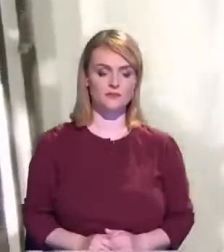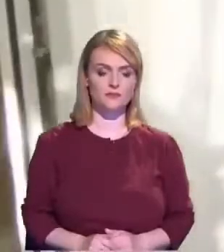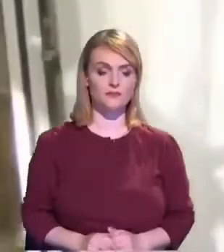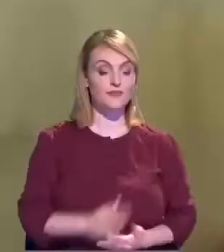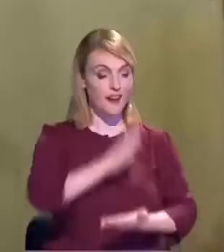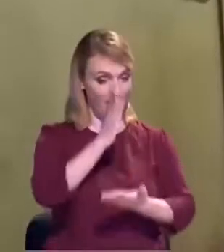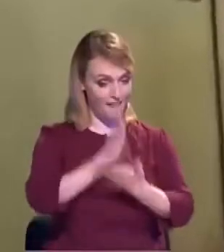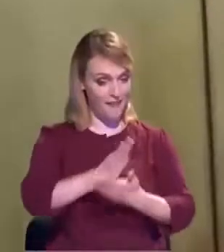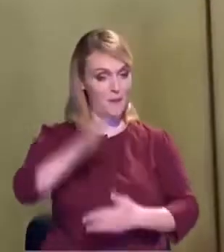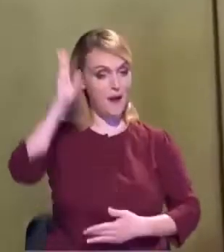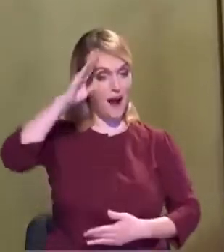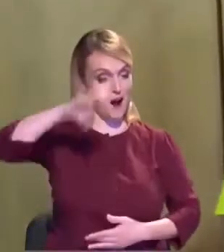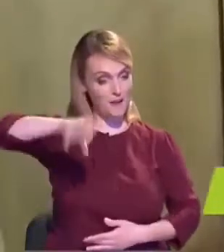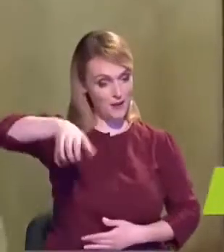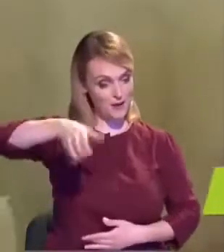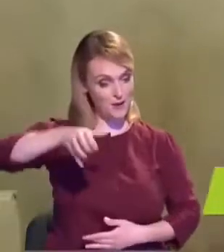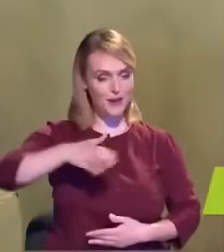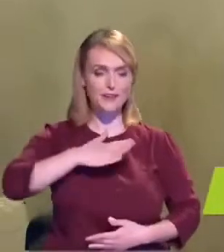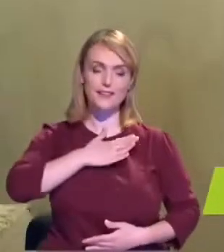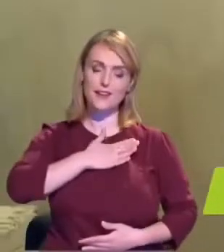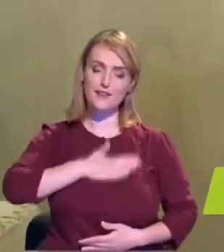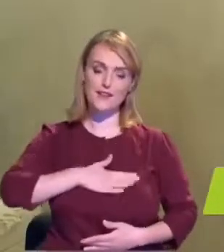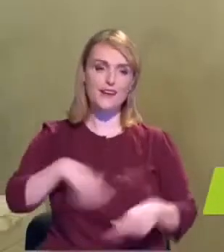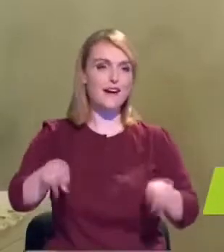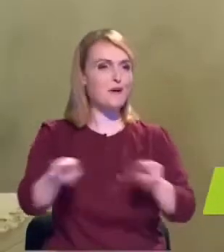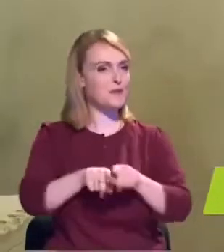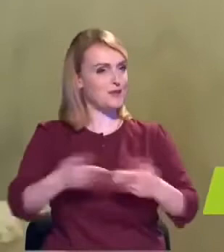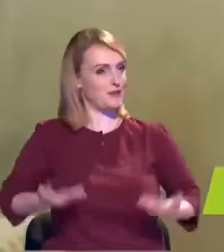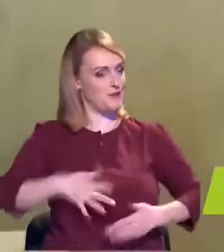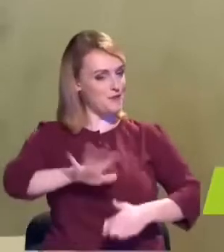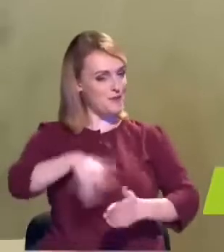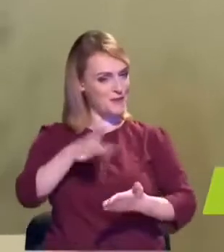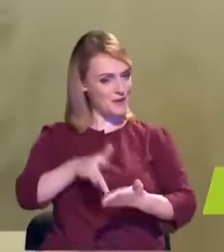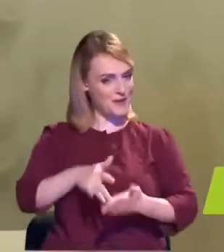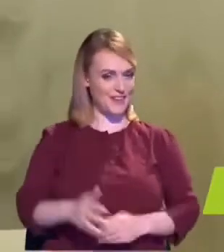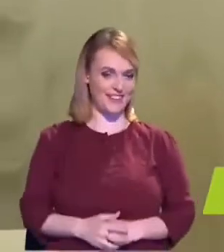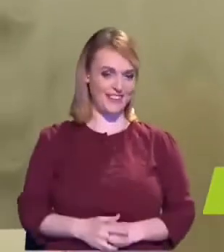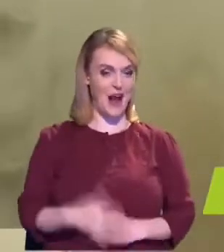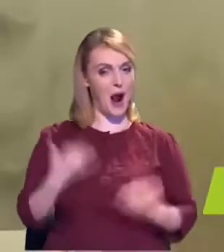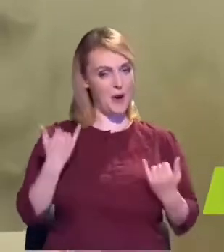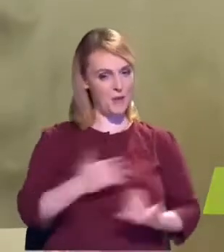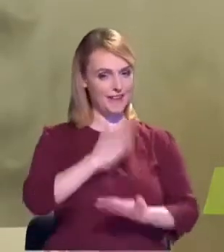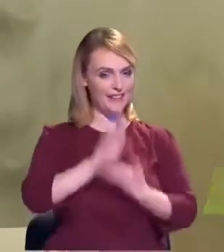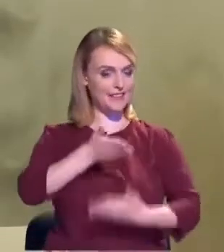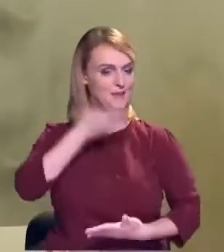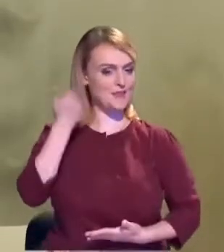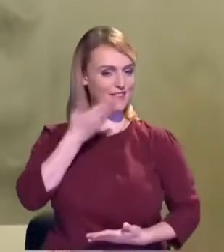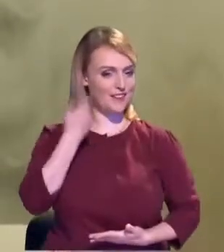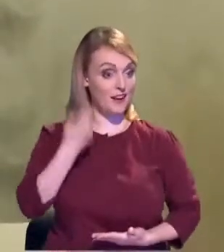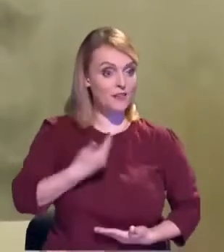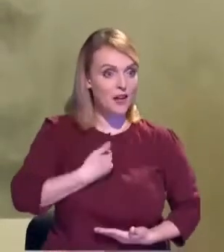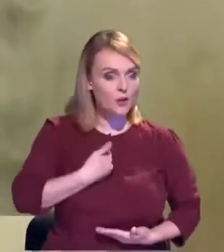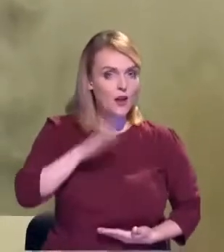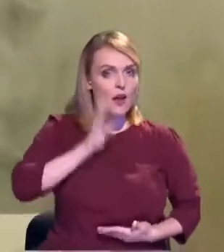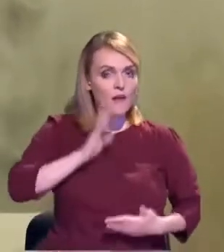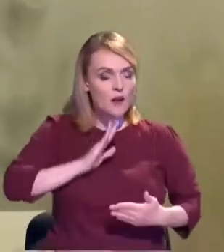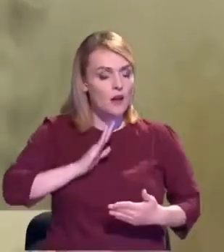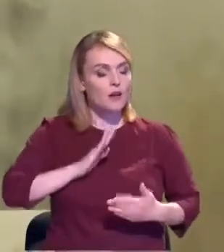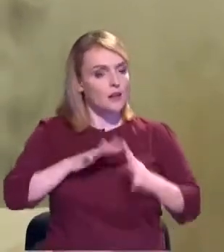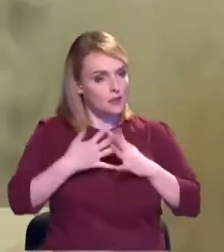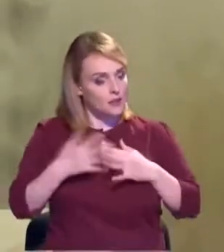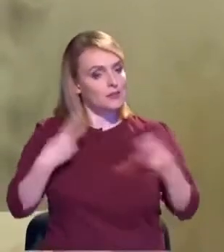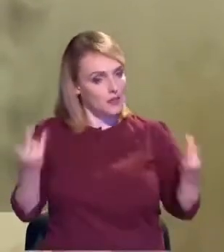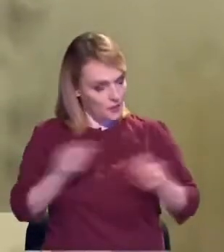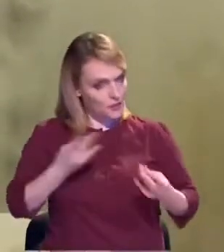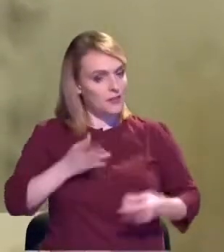Avem apă, suntem foarte mulțumiți, suntem ca la oraș. Am ajuns și noi să ne fie ușor. Dar nouă la femeile lăsat îmi trebuie să ne fie ușor,